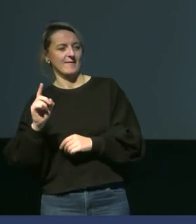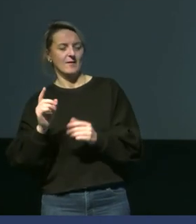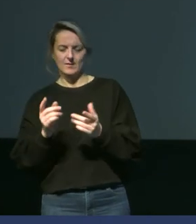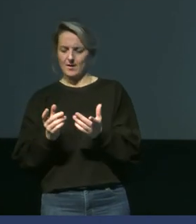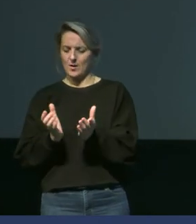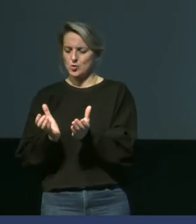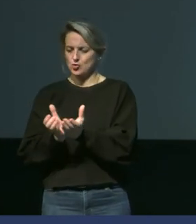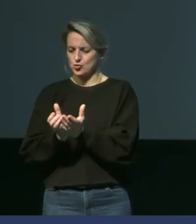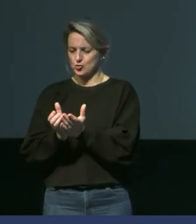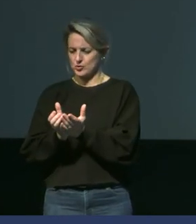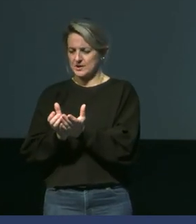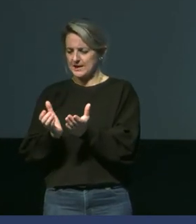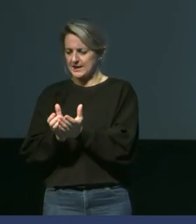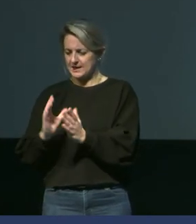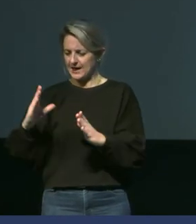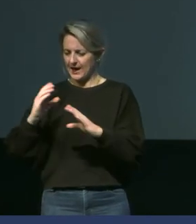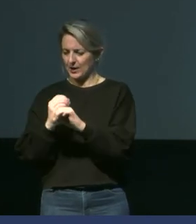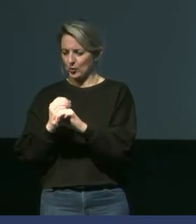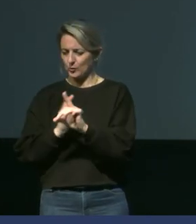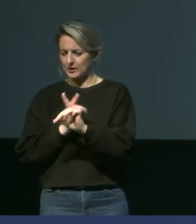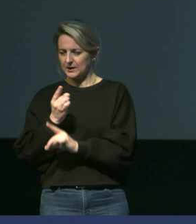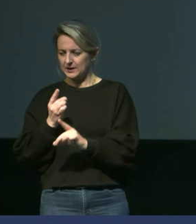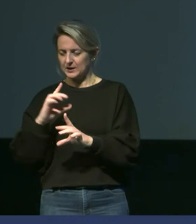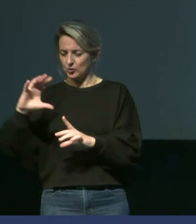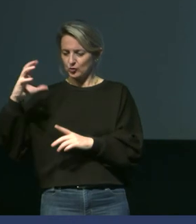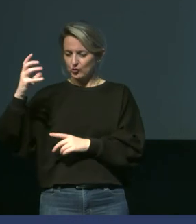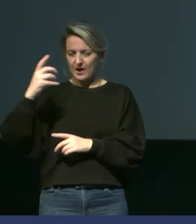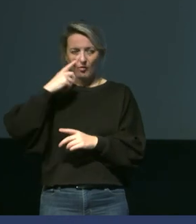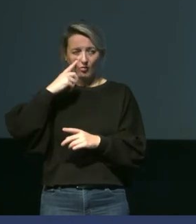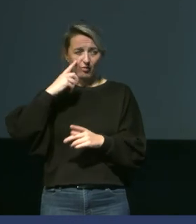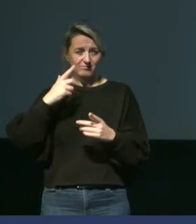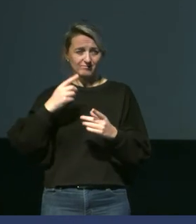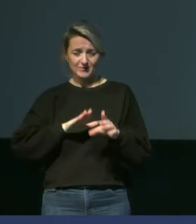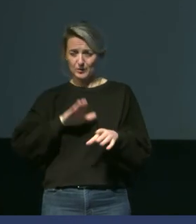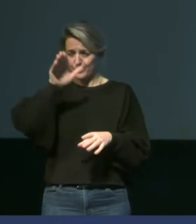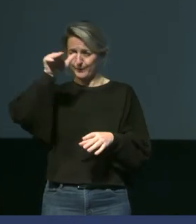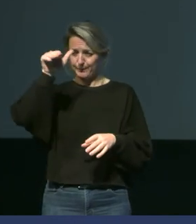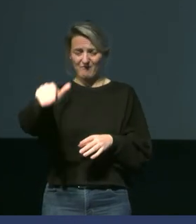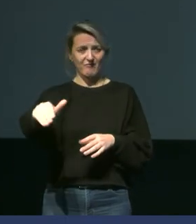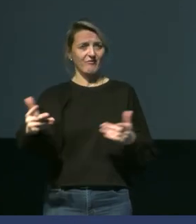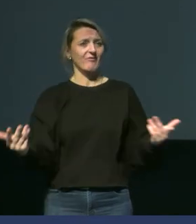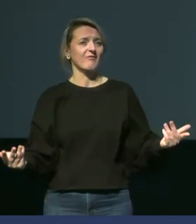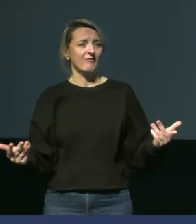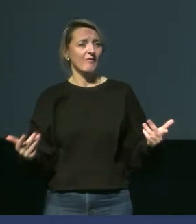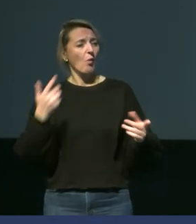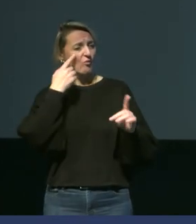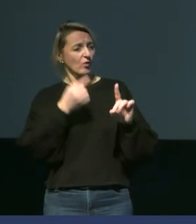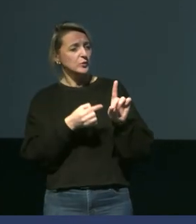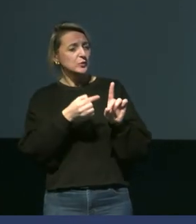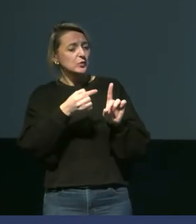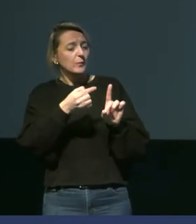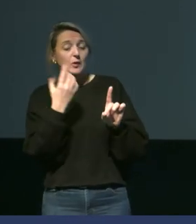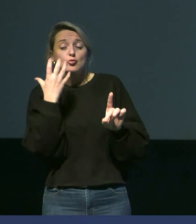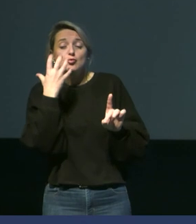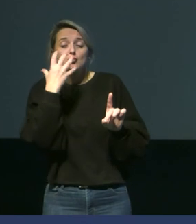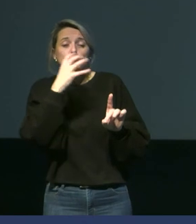l'ombre les jours de soleil, on remarque qu'on a une rupture de pente. C'est-à-dire qu'après une température plus chaude